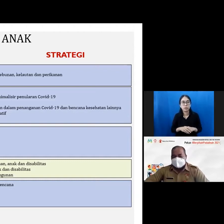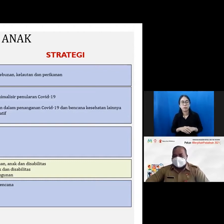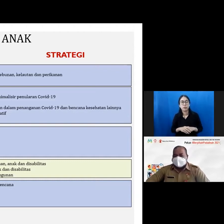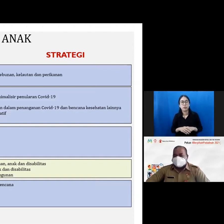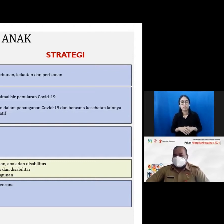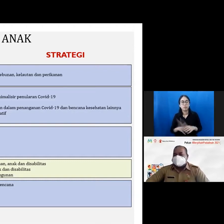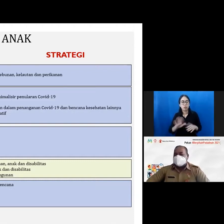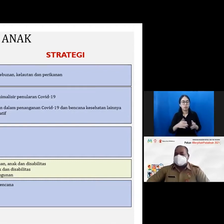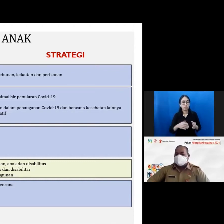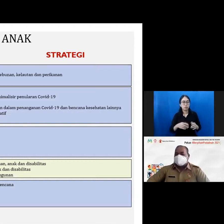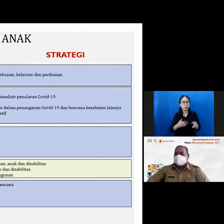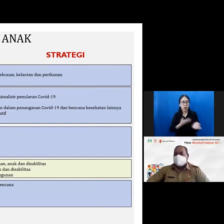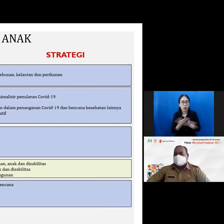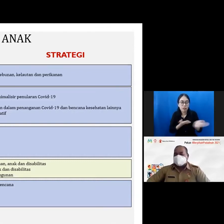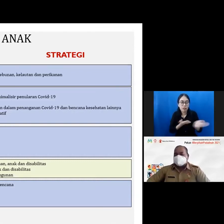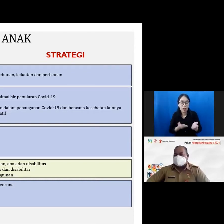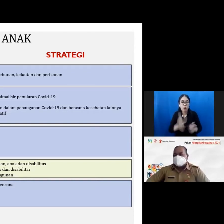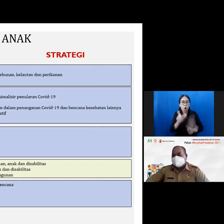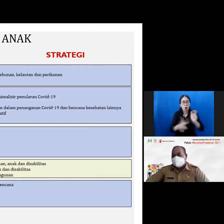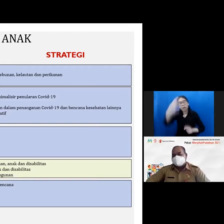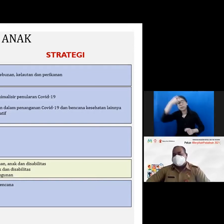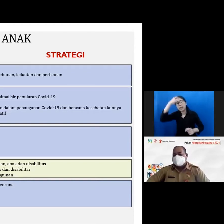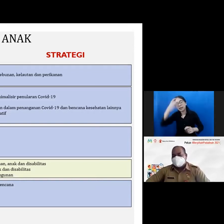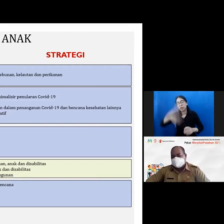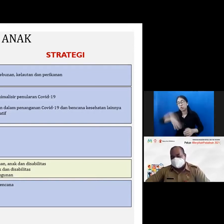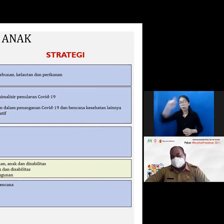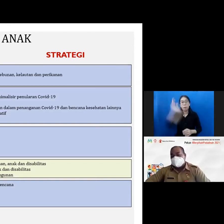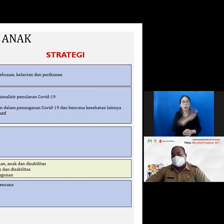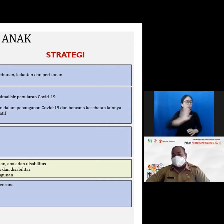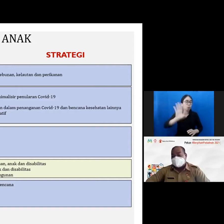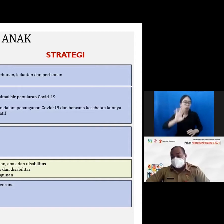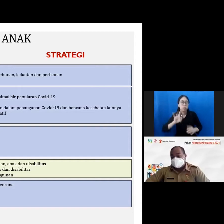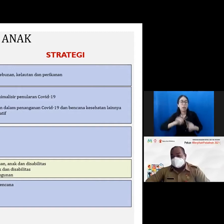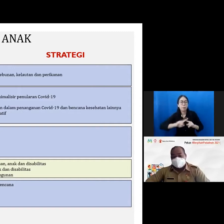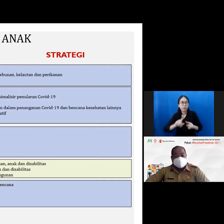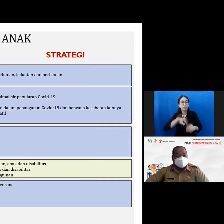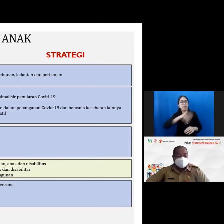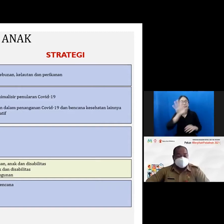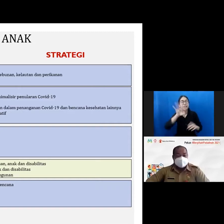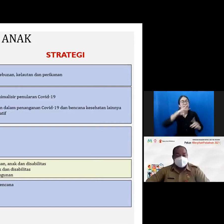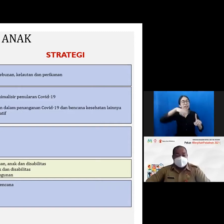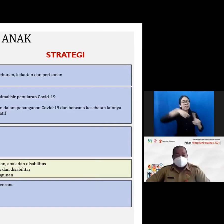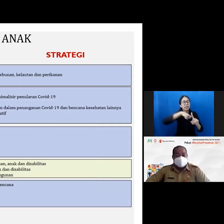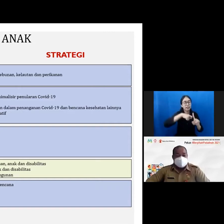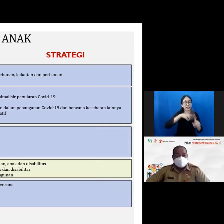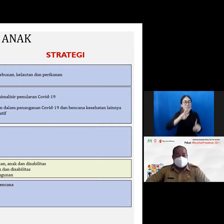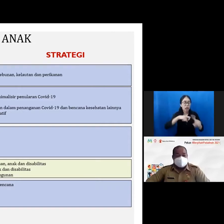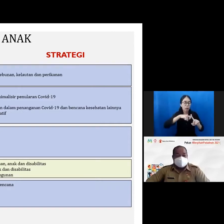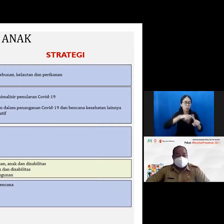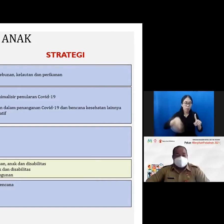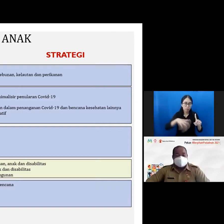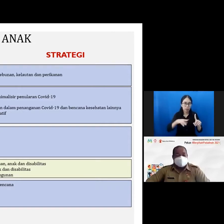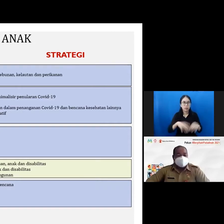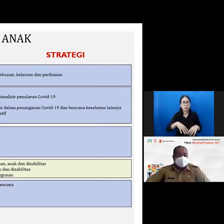pesien dari Kabupaten Sumba Barat tetapi juga melayani tiga kabupaten Sumba Tengah maupun Sumba